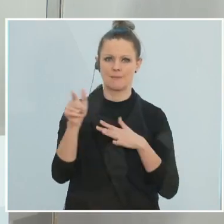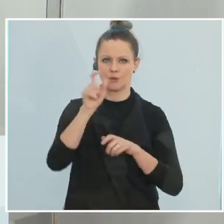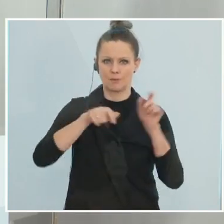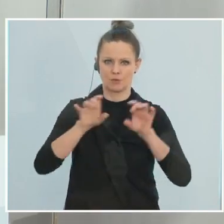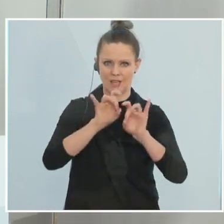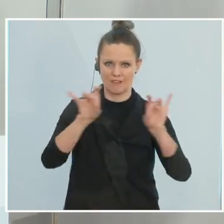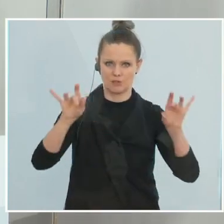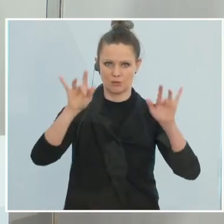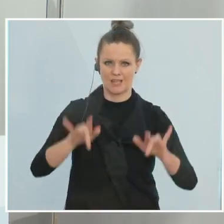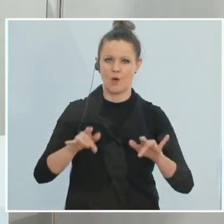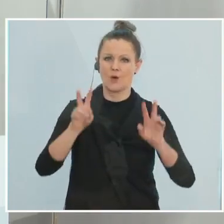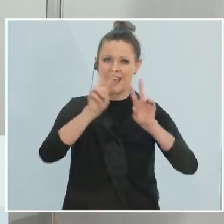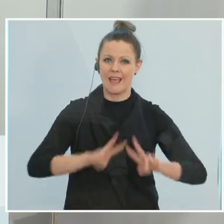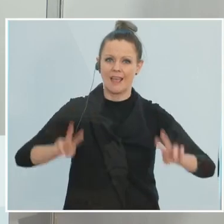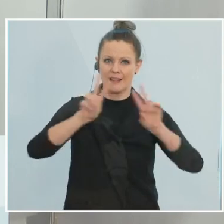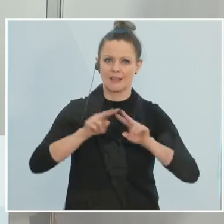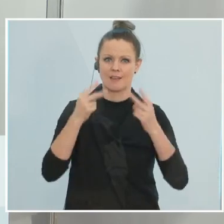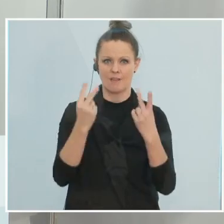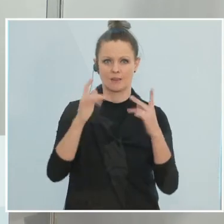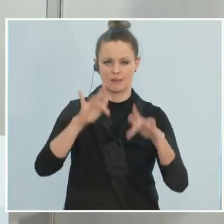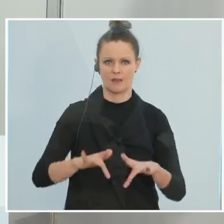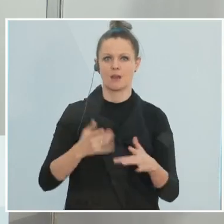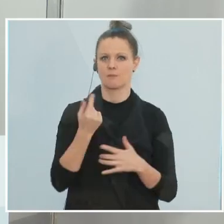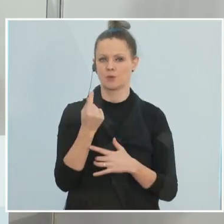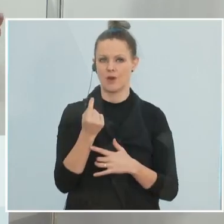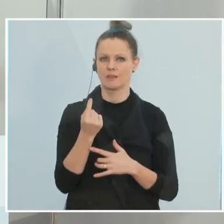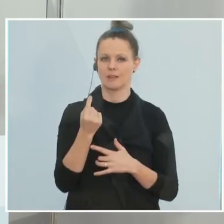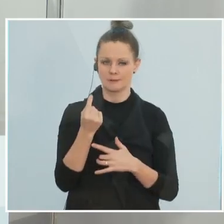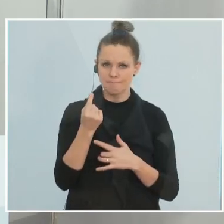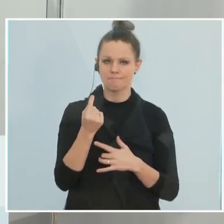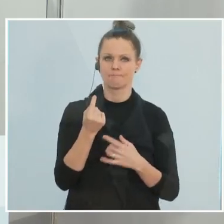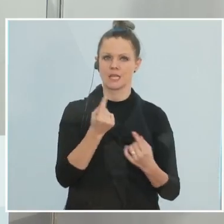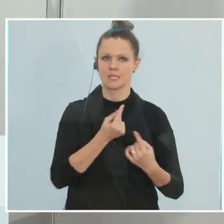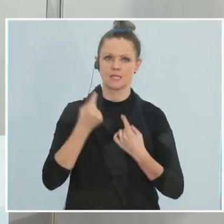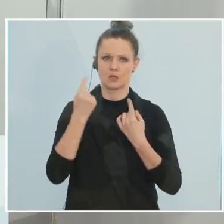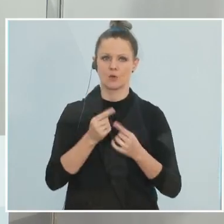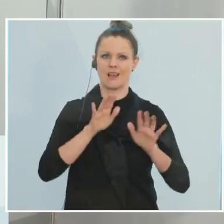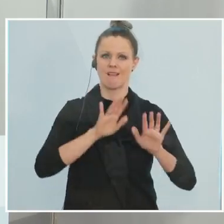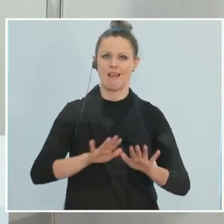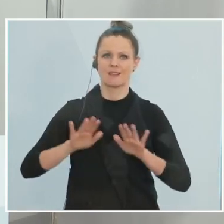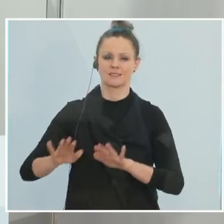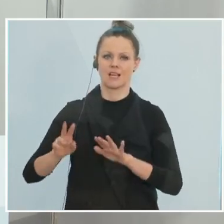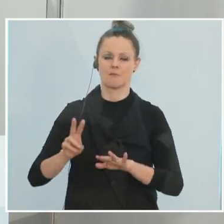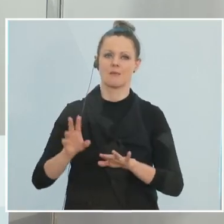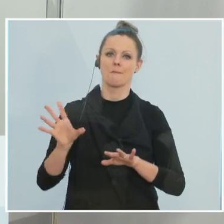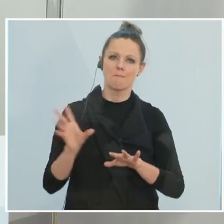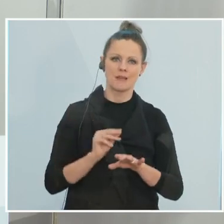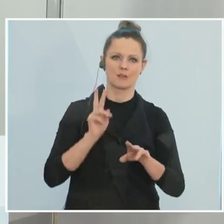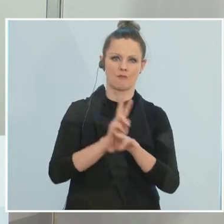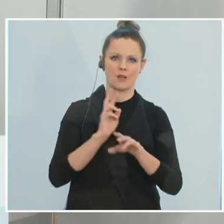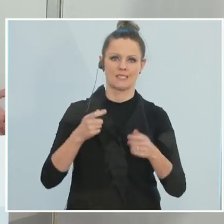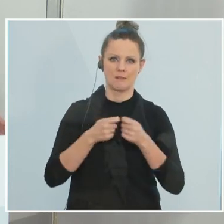Nähe zumindest kommen, dann glaube ich, sind wir doch an einem Punkt, dass man behutsame Öffnungsschritte mit Vorsichtsmaßnahmen setzen kann.